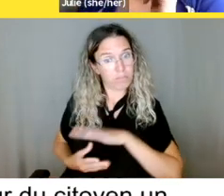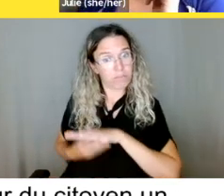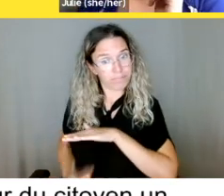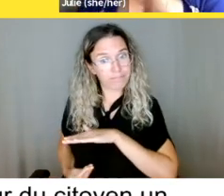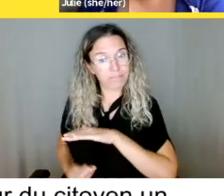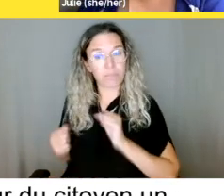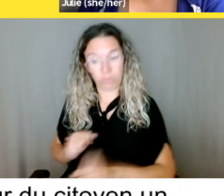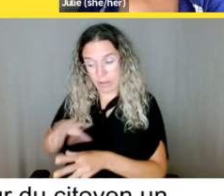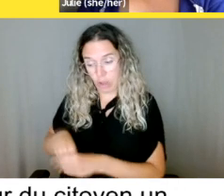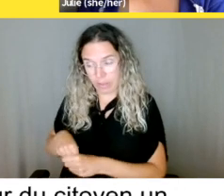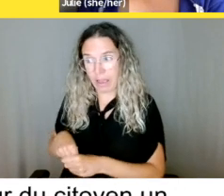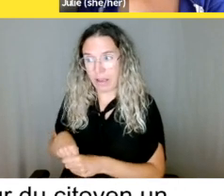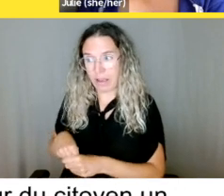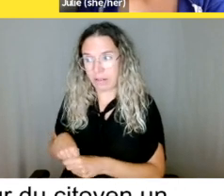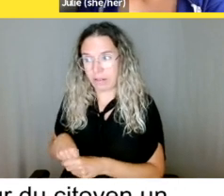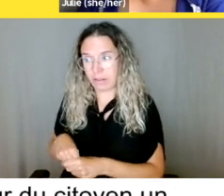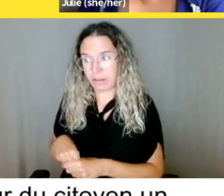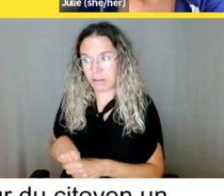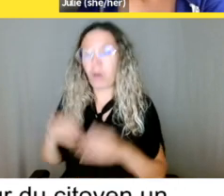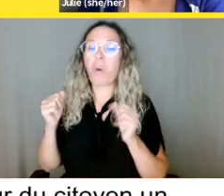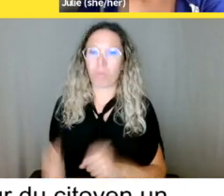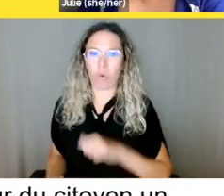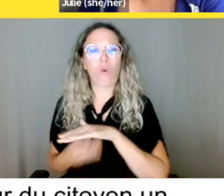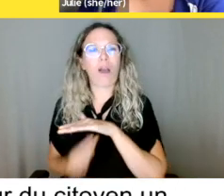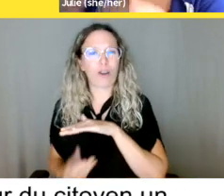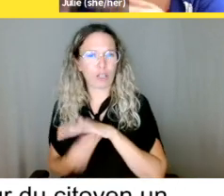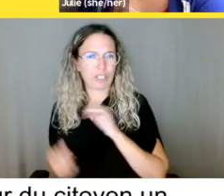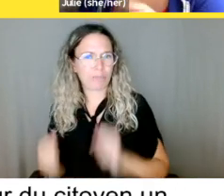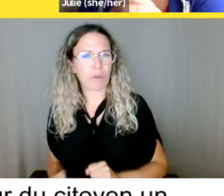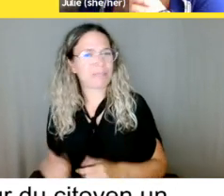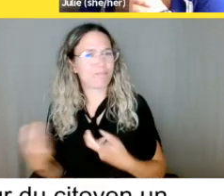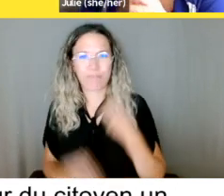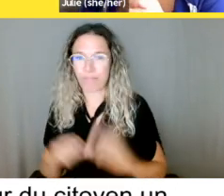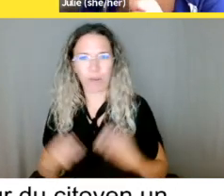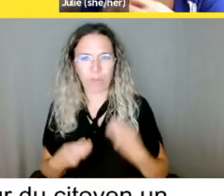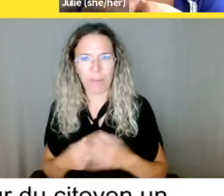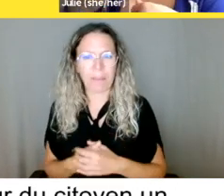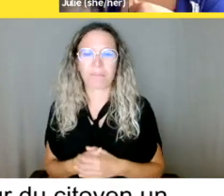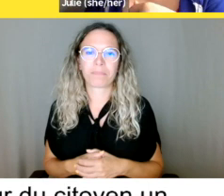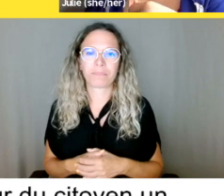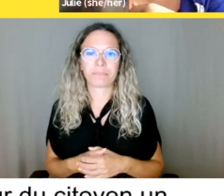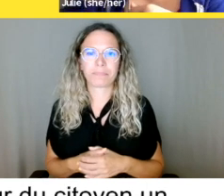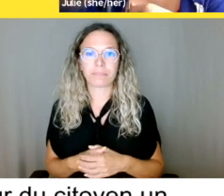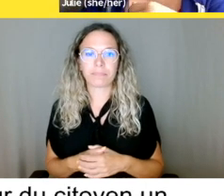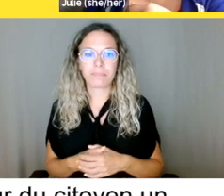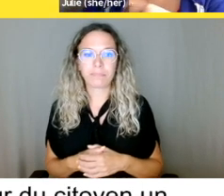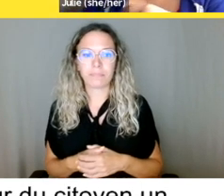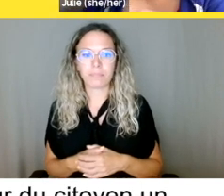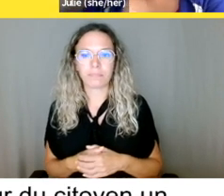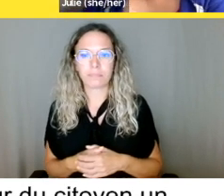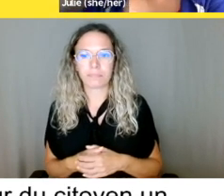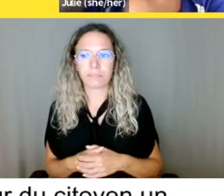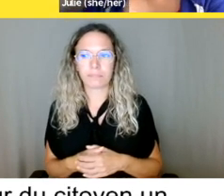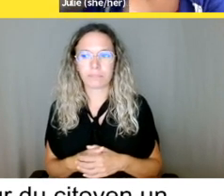ça et ça... et ça aide beaucoup. Donc, comme ça, si vous êtes en mesure d'enregistrer ce qui est dit